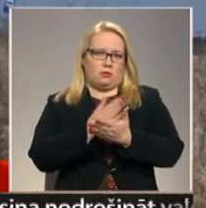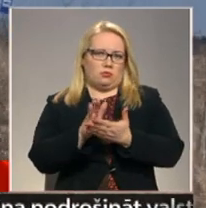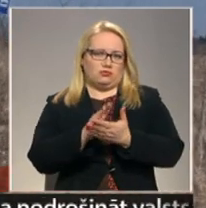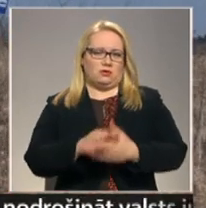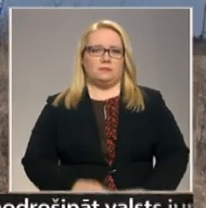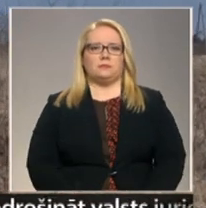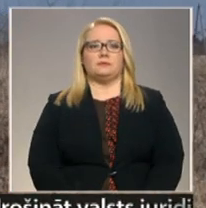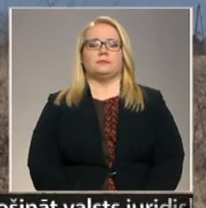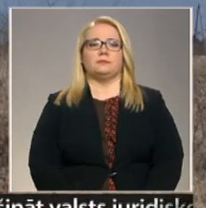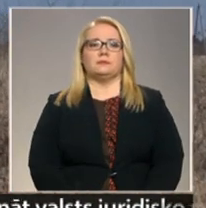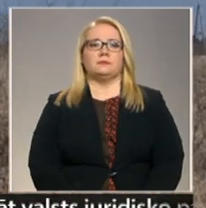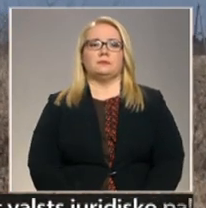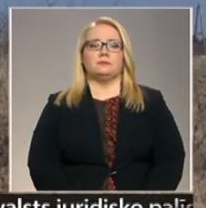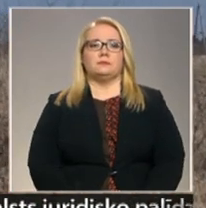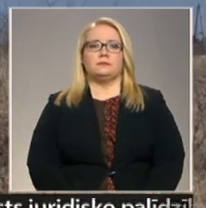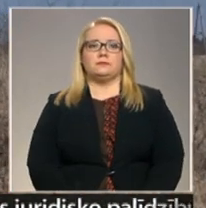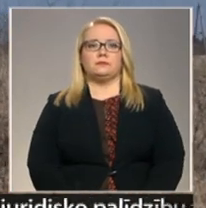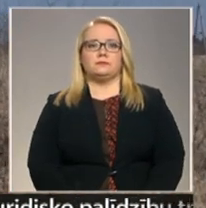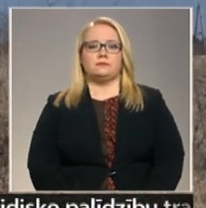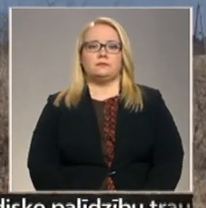Ausmas Prukta Andrejs Mažāns, Latgales regionālā televīzija.